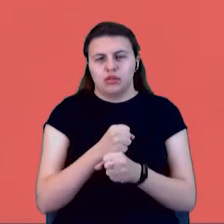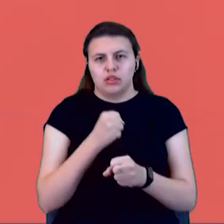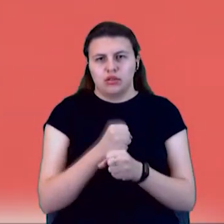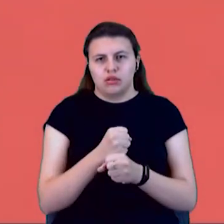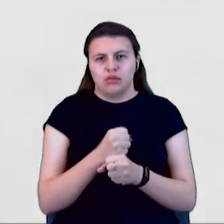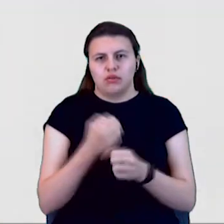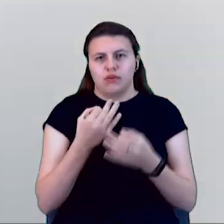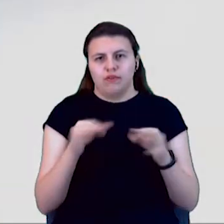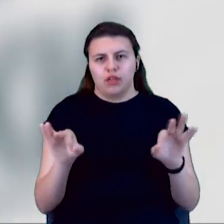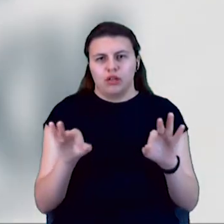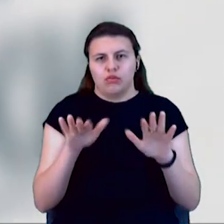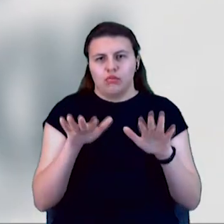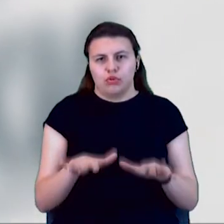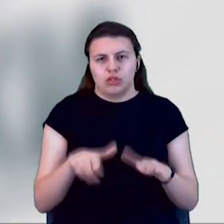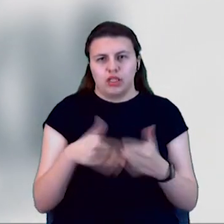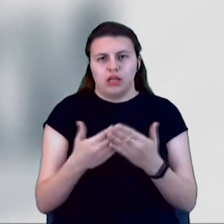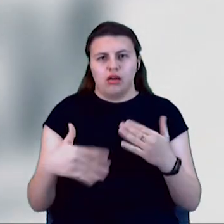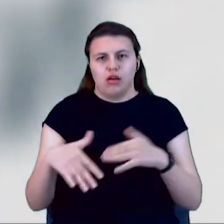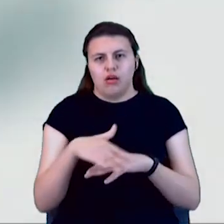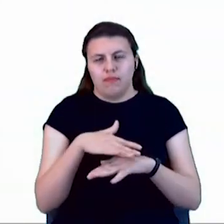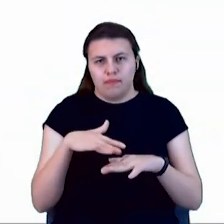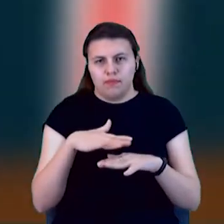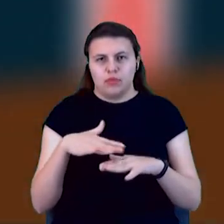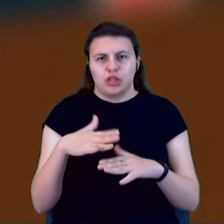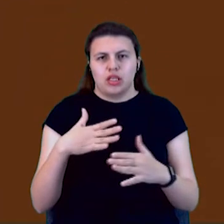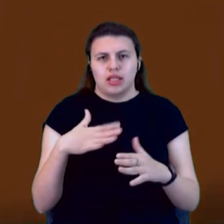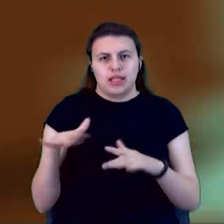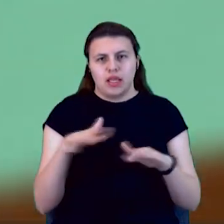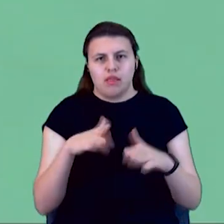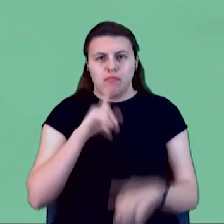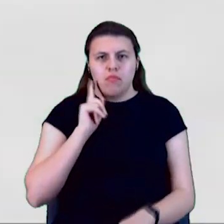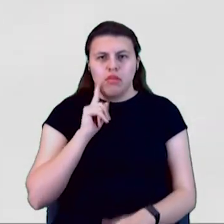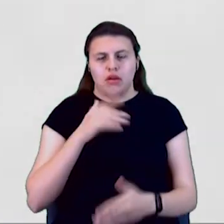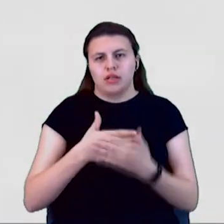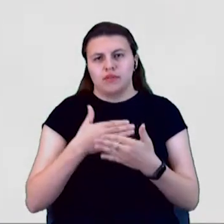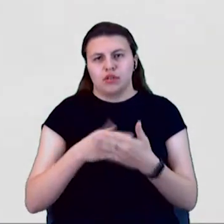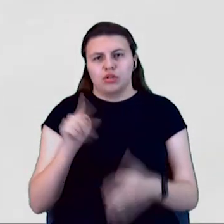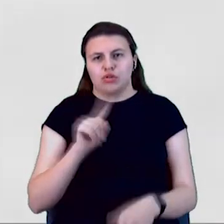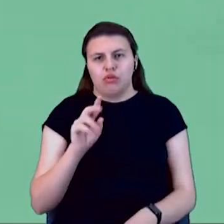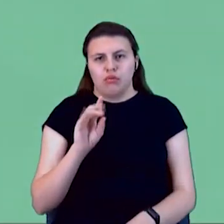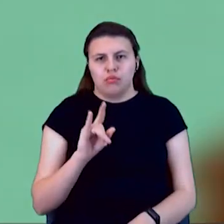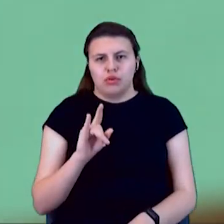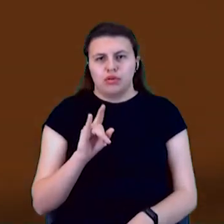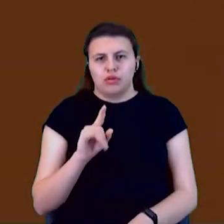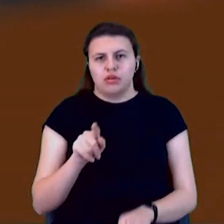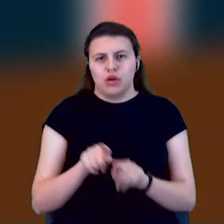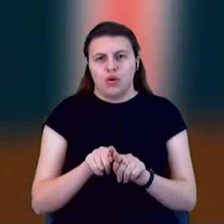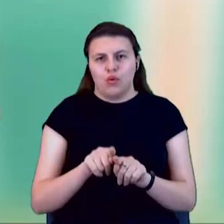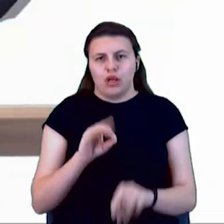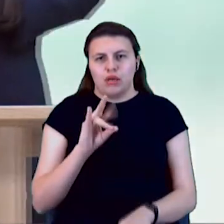простору для общественних деятелей, для молодих активистів, щоб це буде така комунікаційна